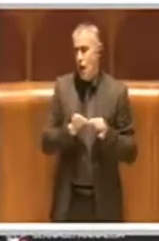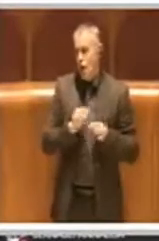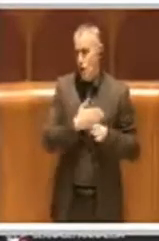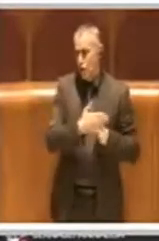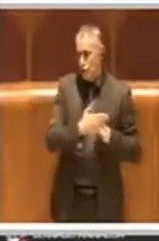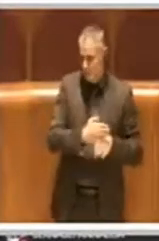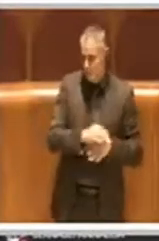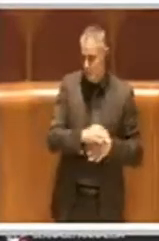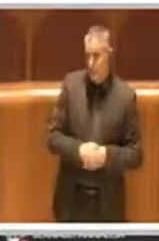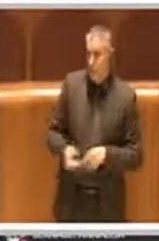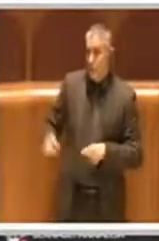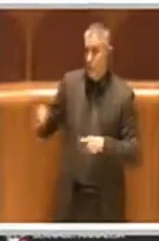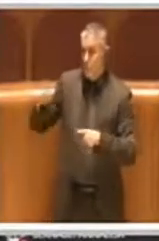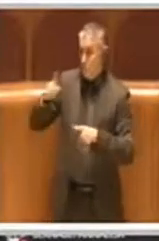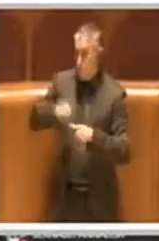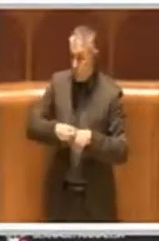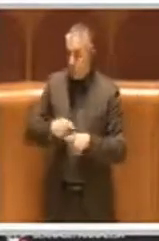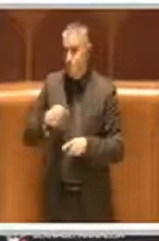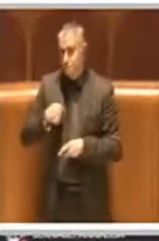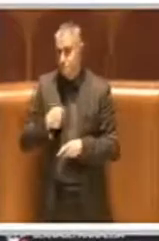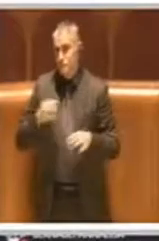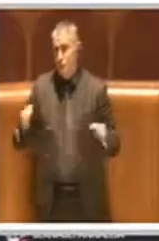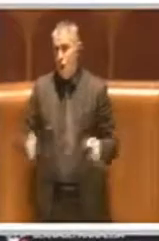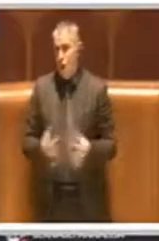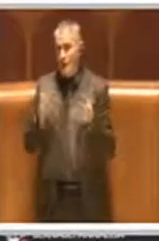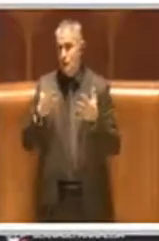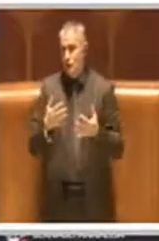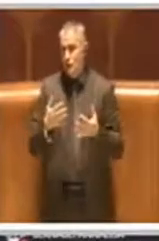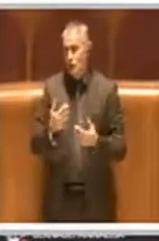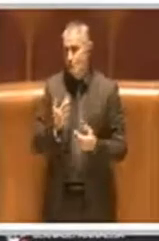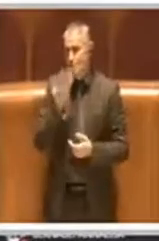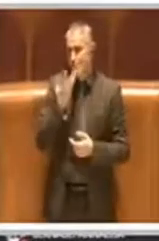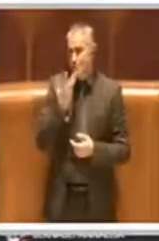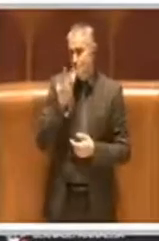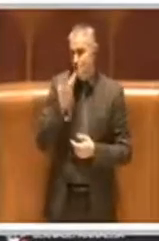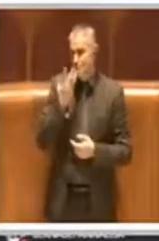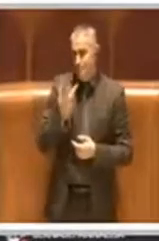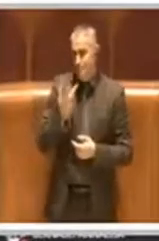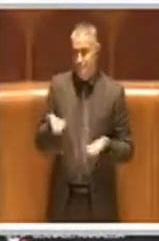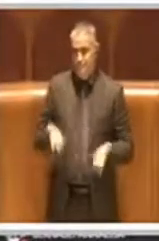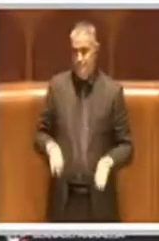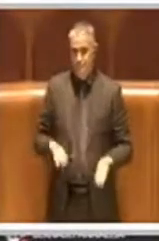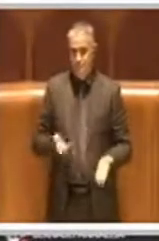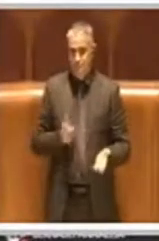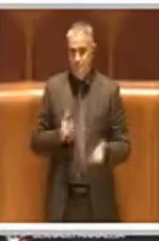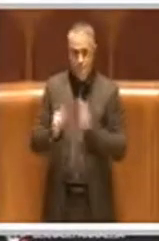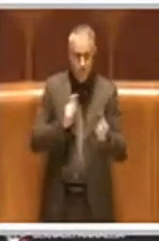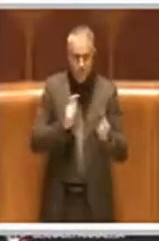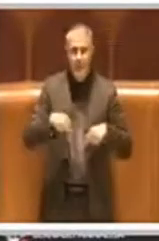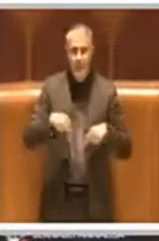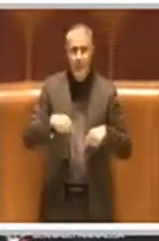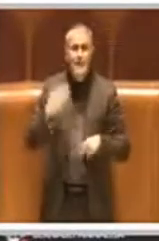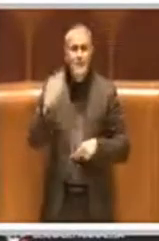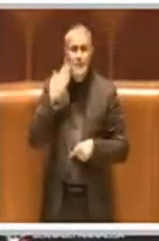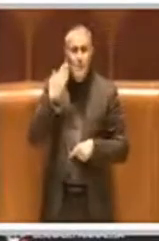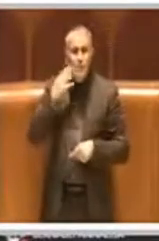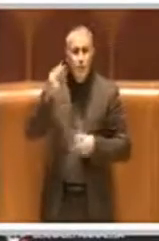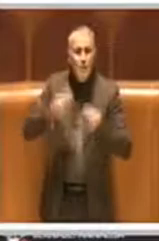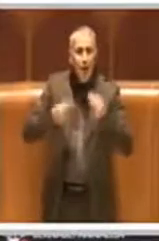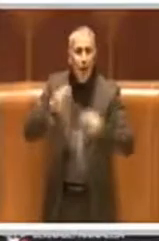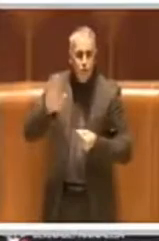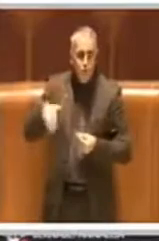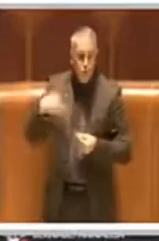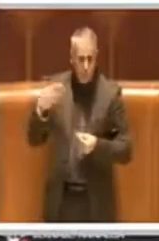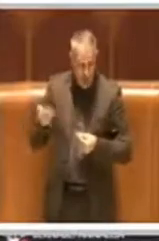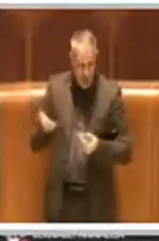Inoltre, volevo cogliere l'occasione, perché tanto qui è chiaro che parliamo di questi debiti fuori bilancio, ma